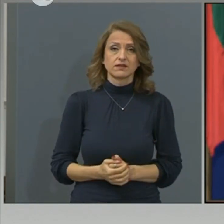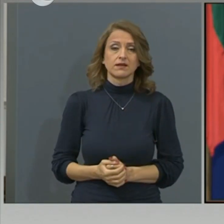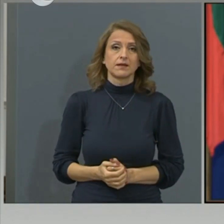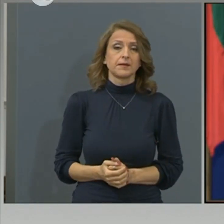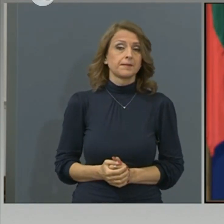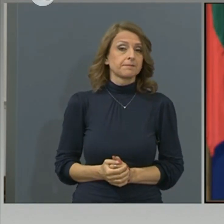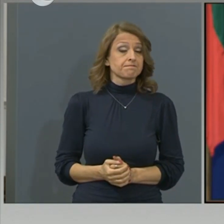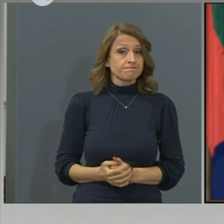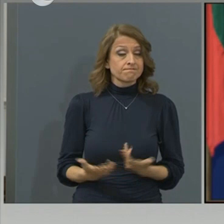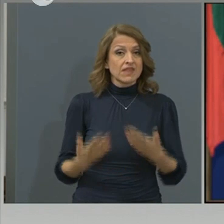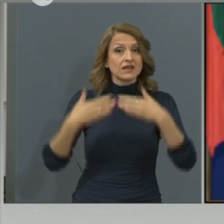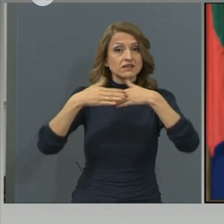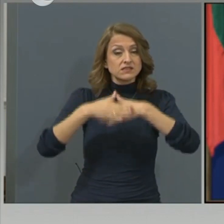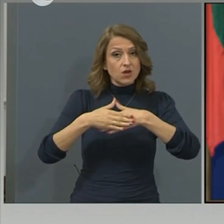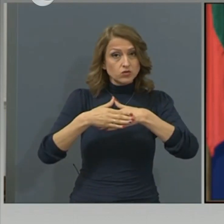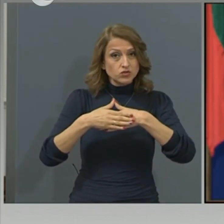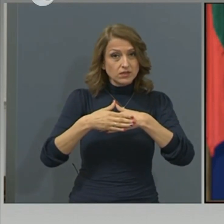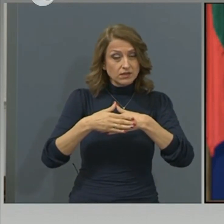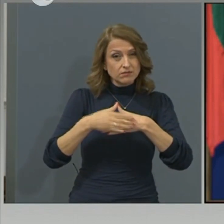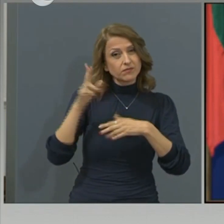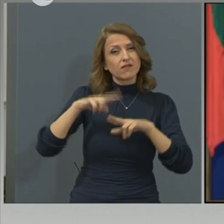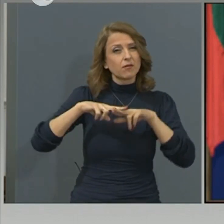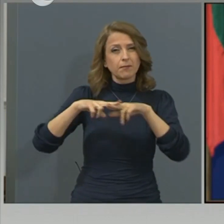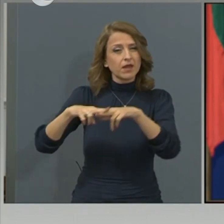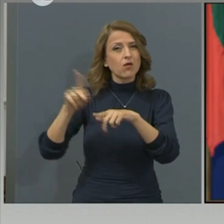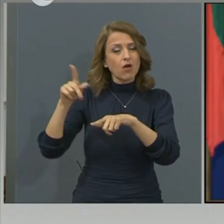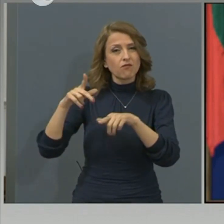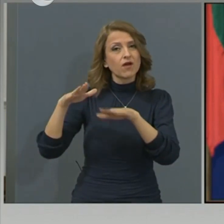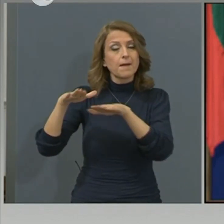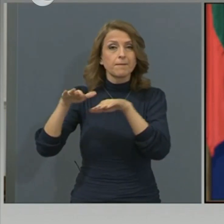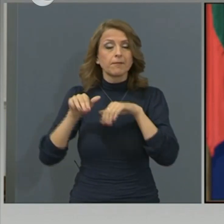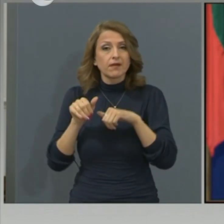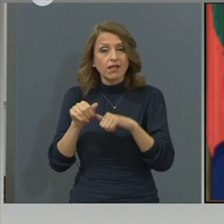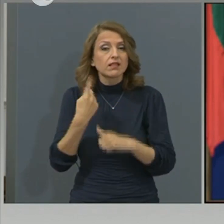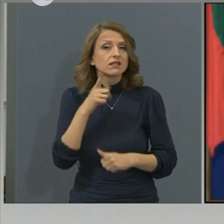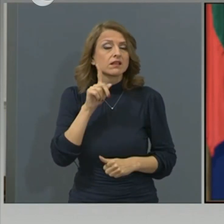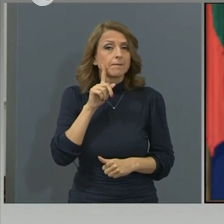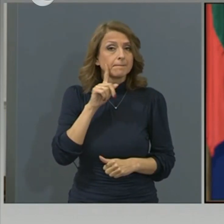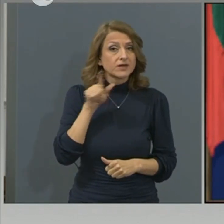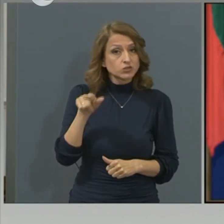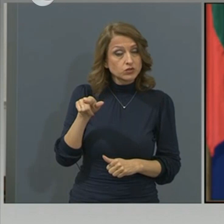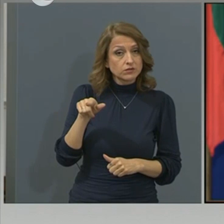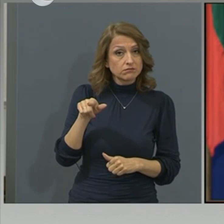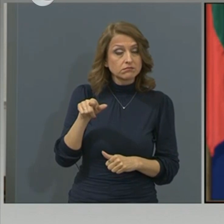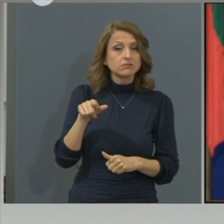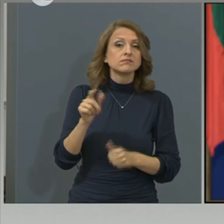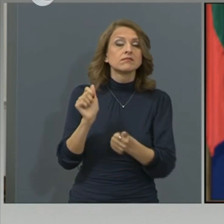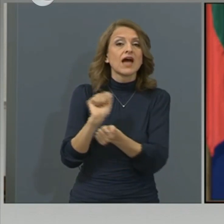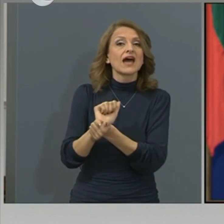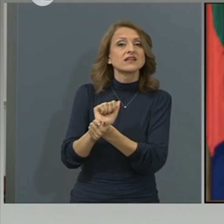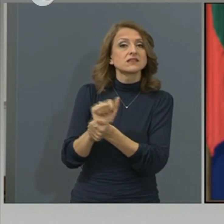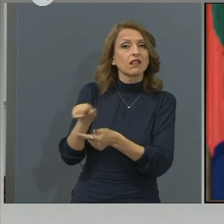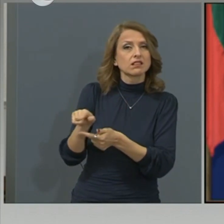С нощи в Пирогов е прияти един мъж-арестант,